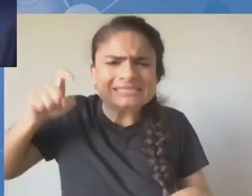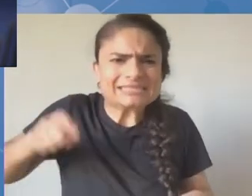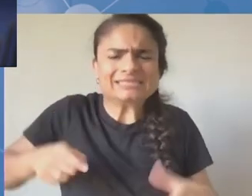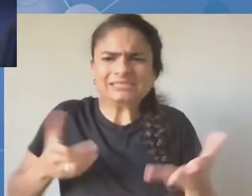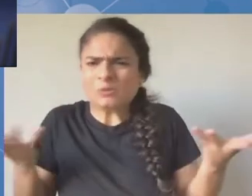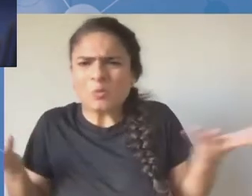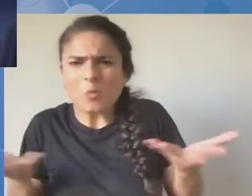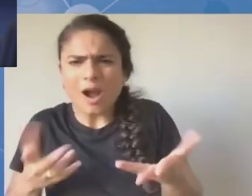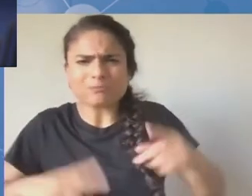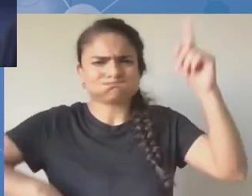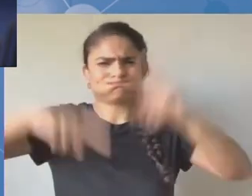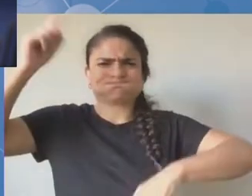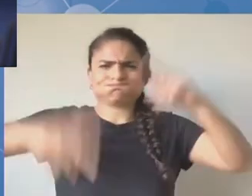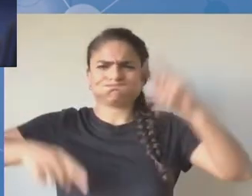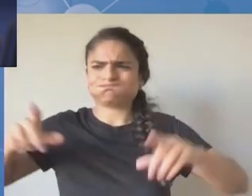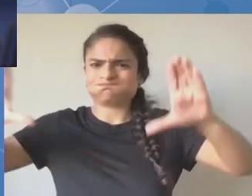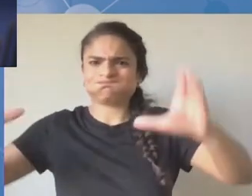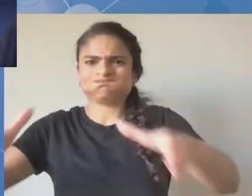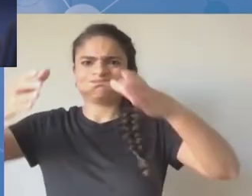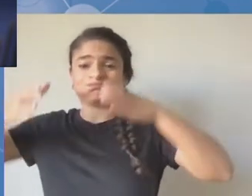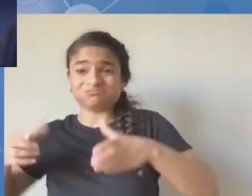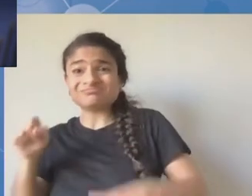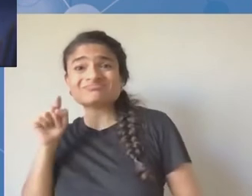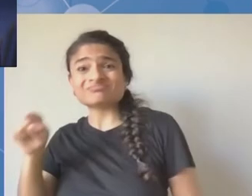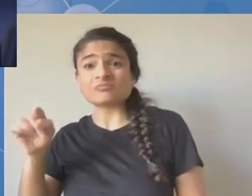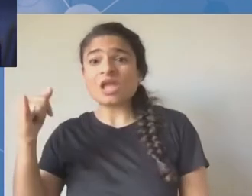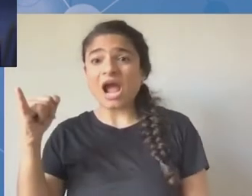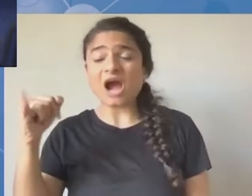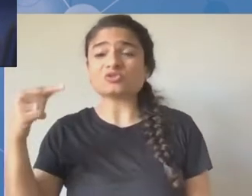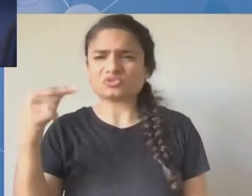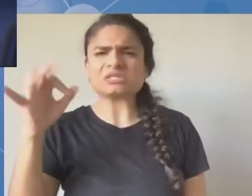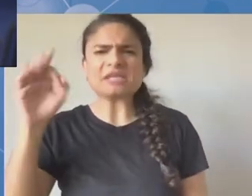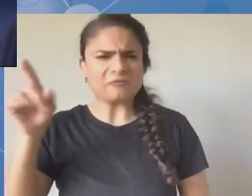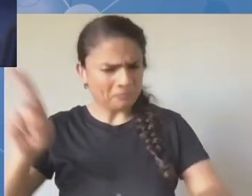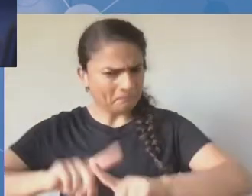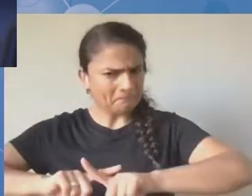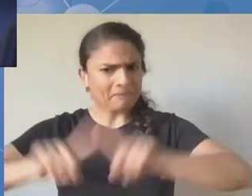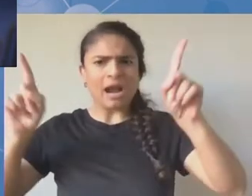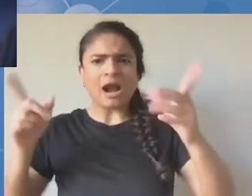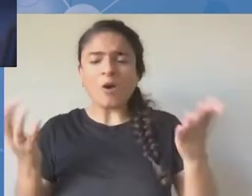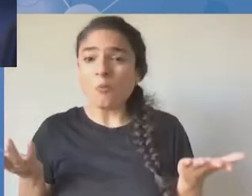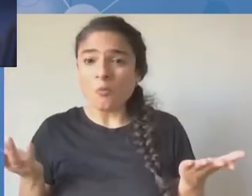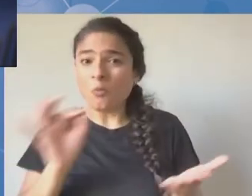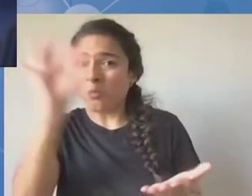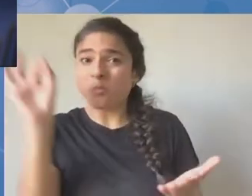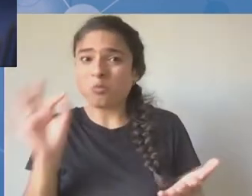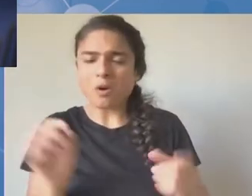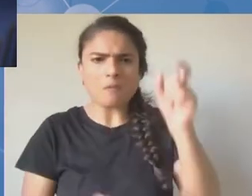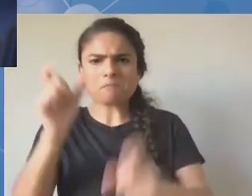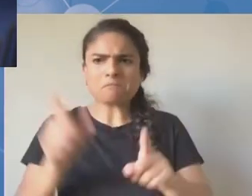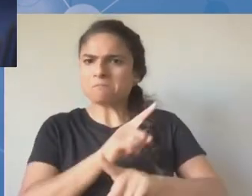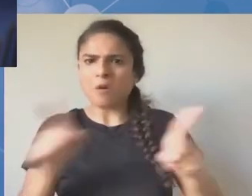forum IGF jest taką platformą, na której można dzielić się